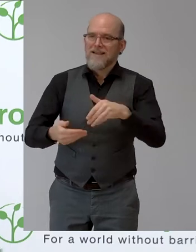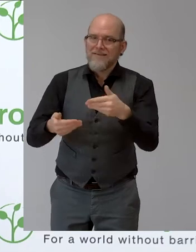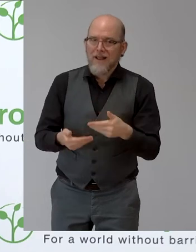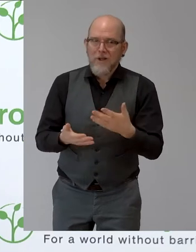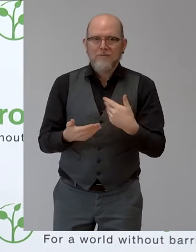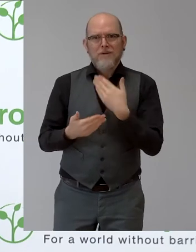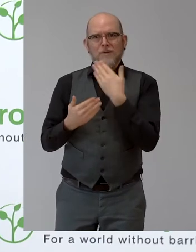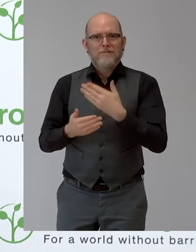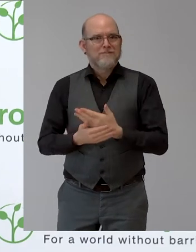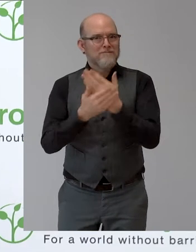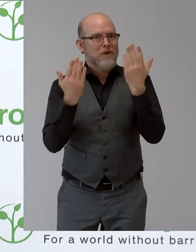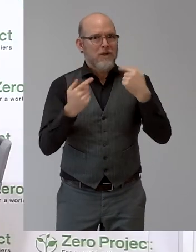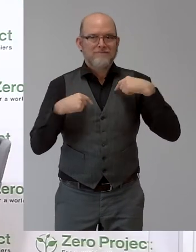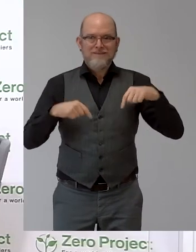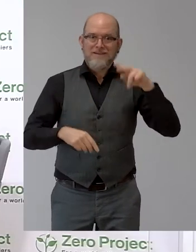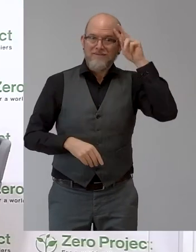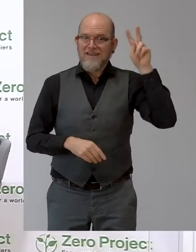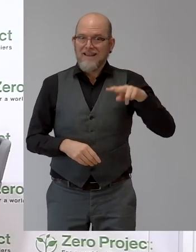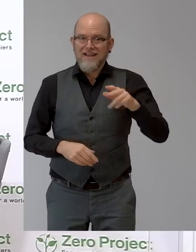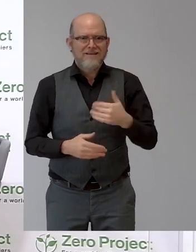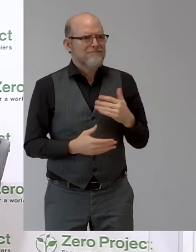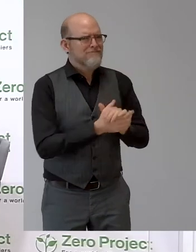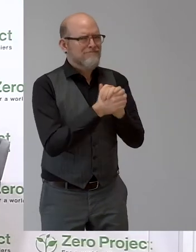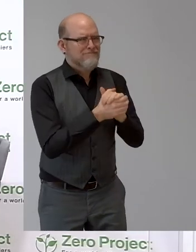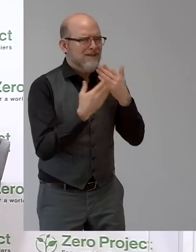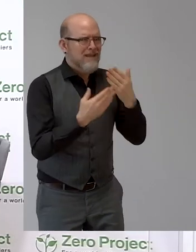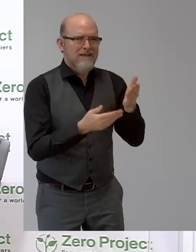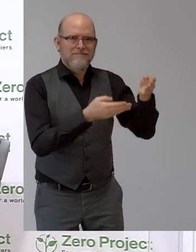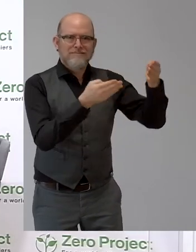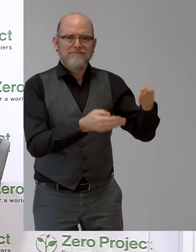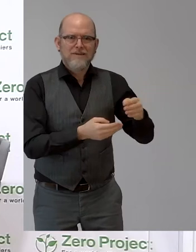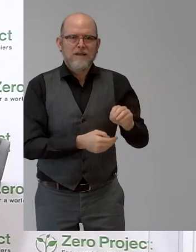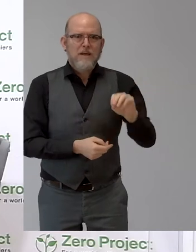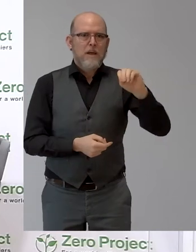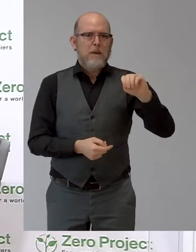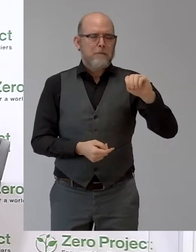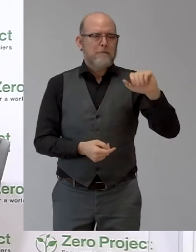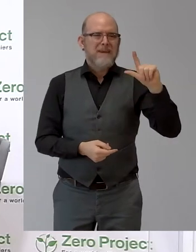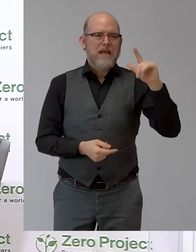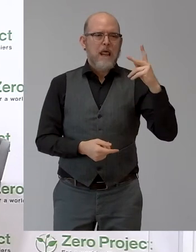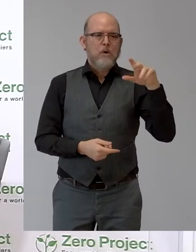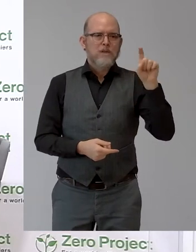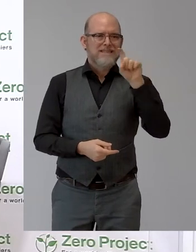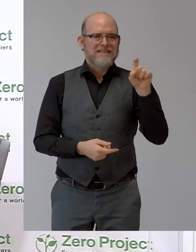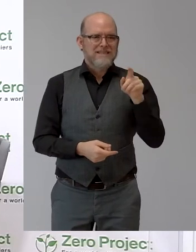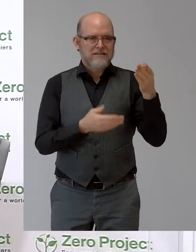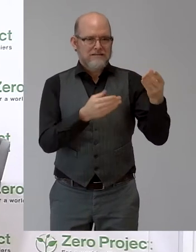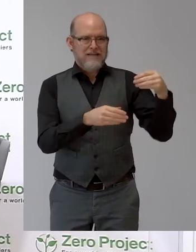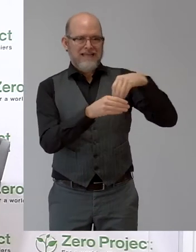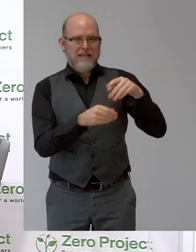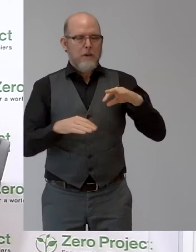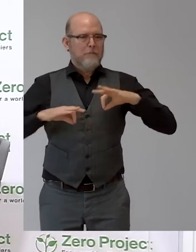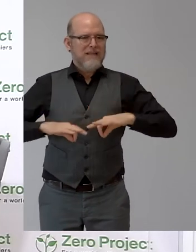Ich darf mich ganz herzlich bedanken bei Ihnen, Herr Miklauz, dass Sie so kurzfristig eingesprungen sind für den Herrn Bundesminister Rudolf Anschober.